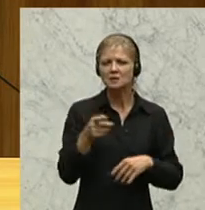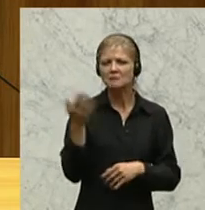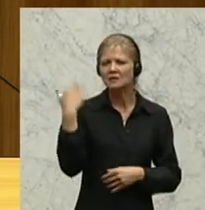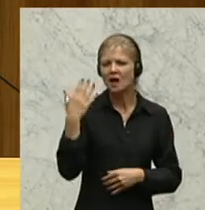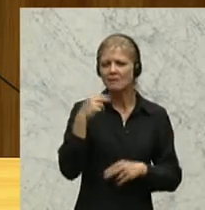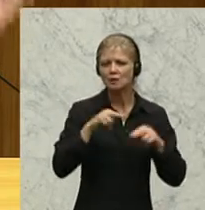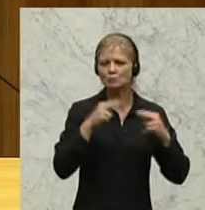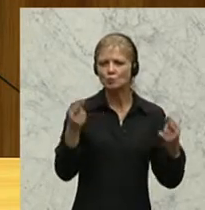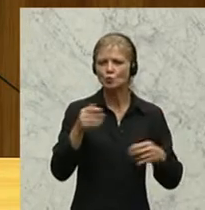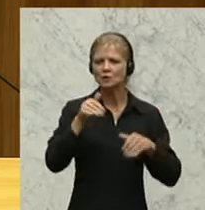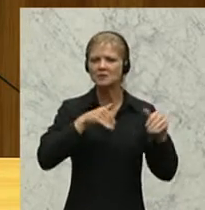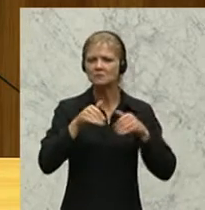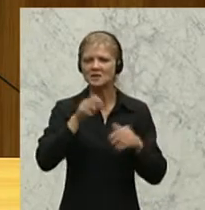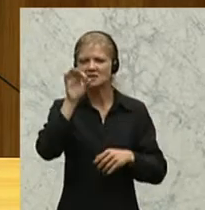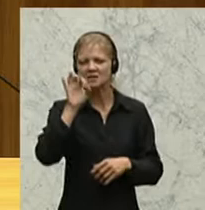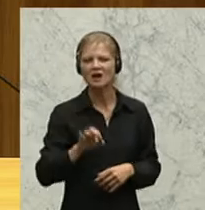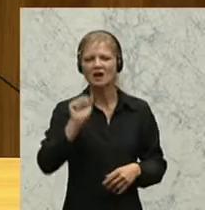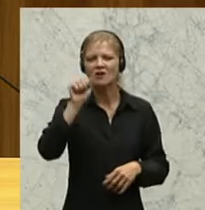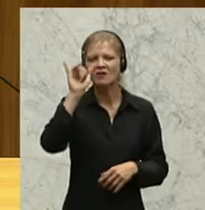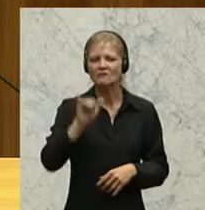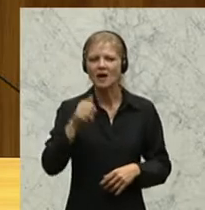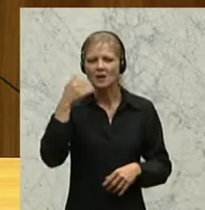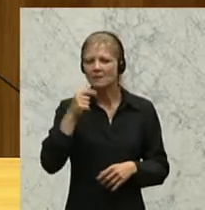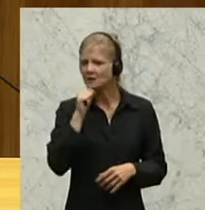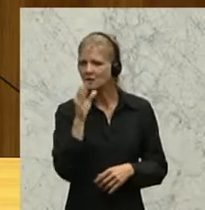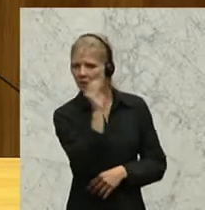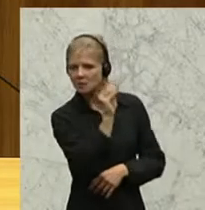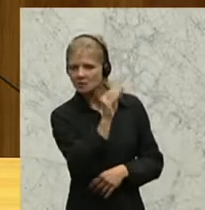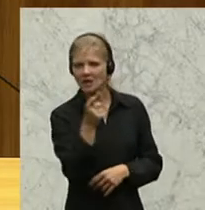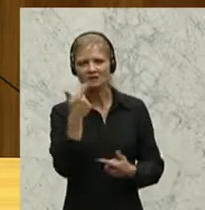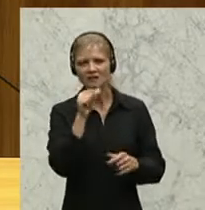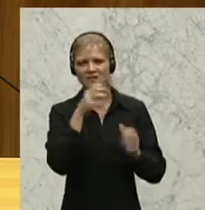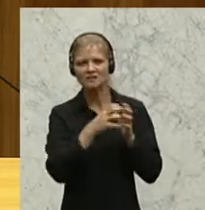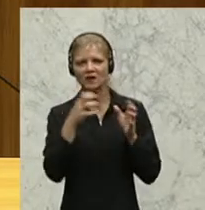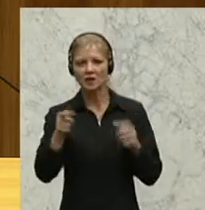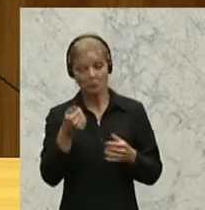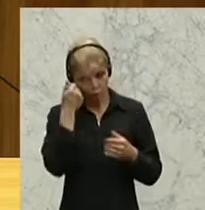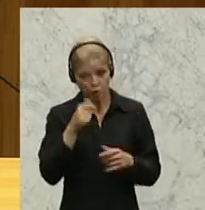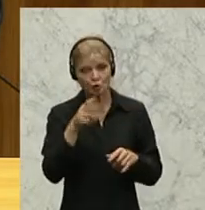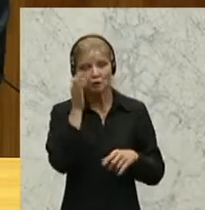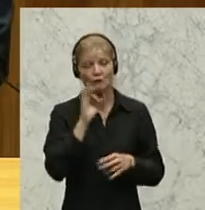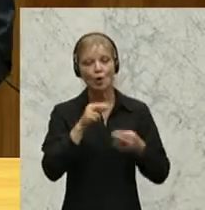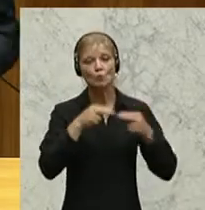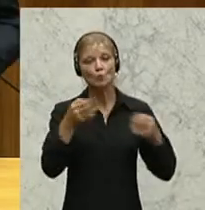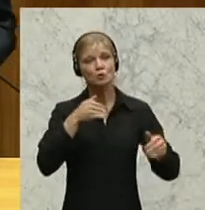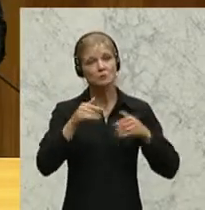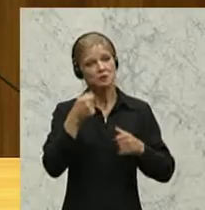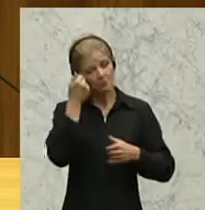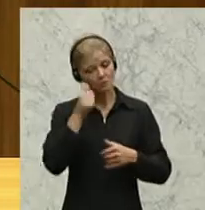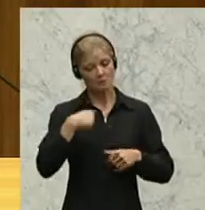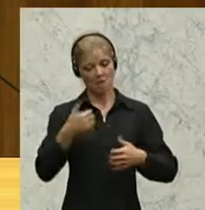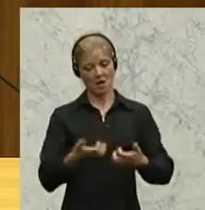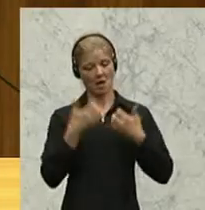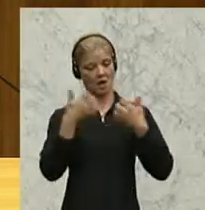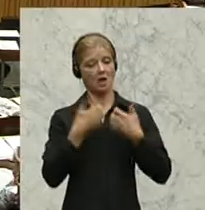Feimann nicht gesagt, er darf das nicht verlängern. Das müssen Sie mir erklären. Frau Bundesminister, erklären Sie mir das. Und ich weiß nicht,